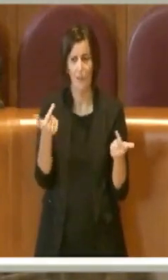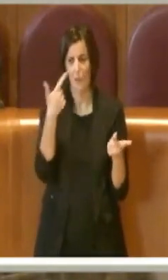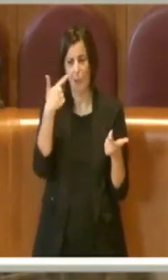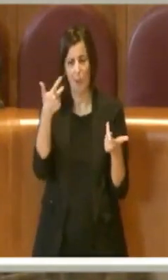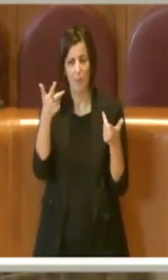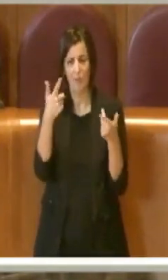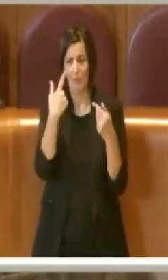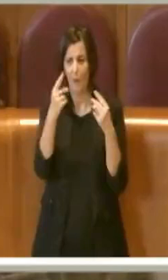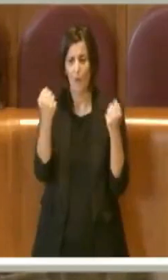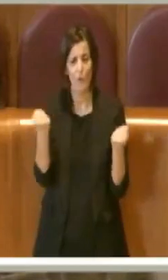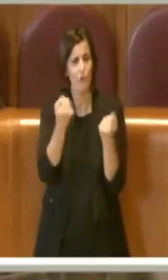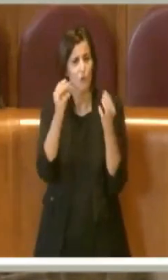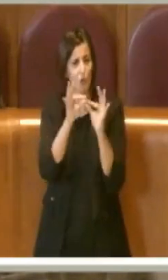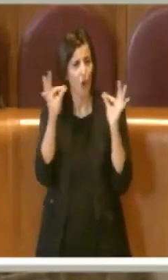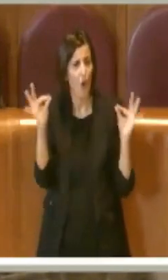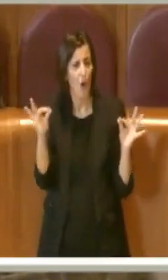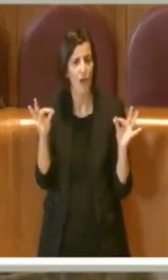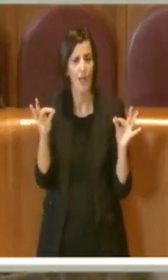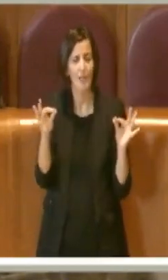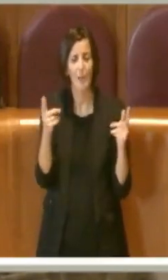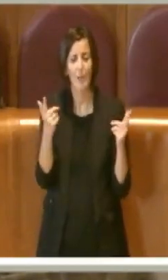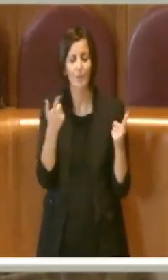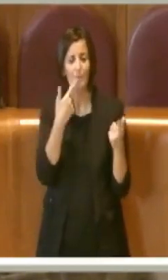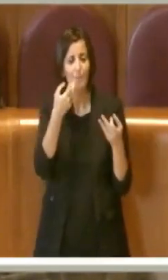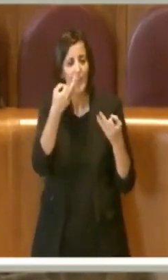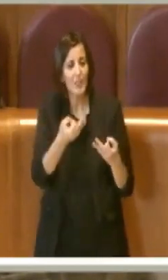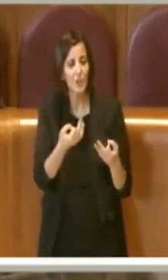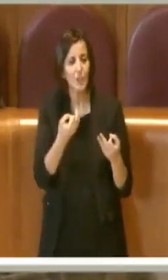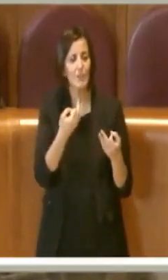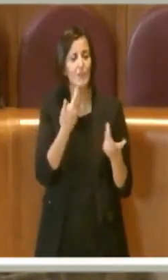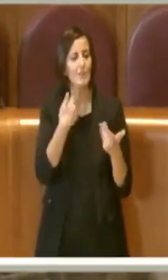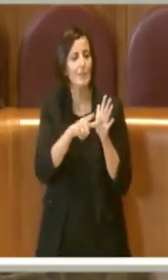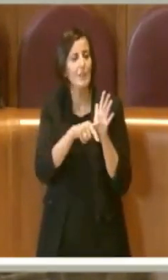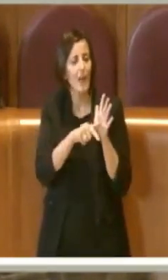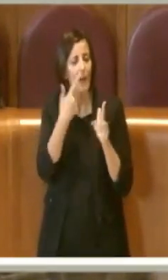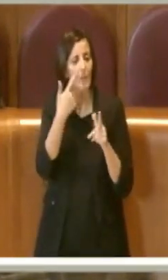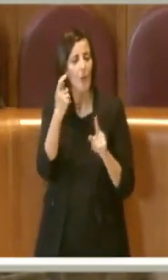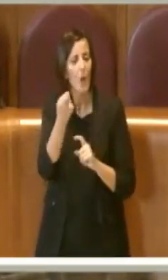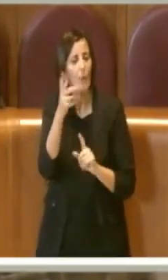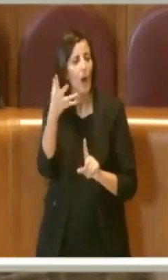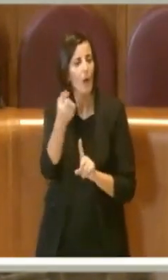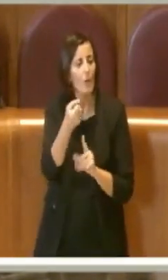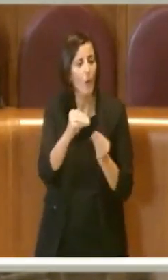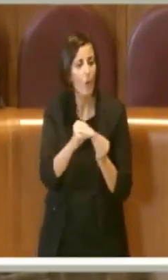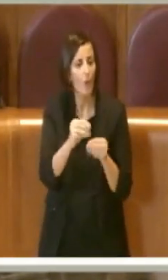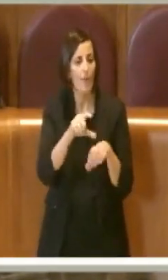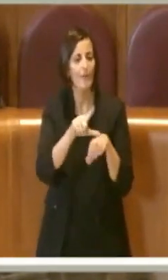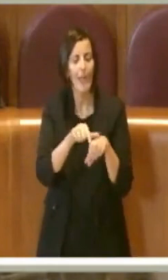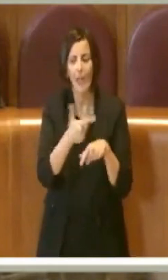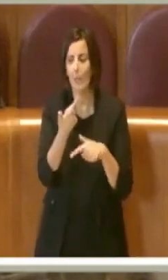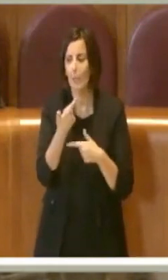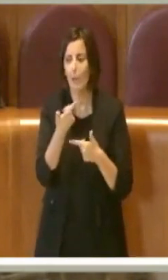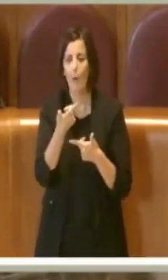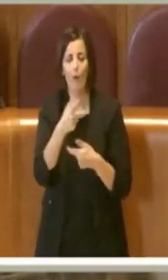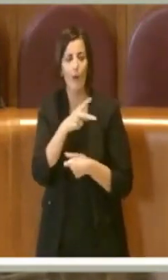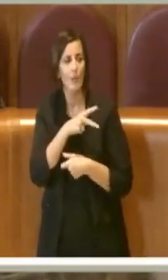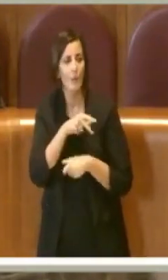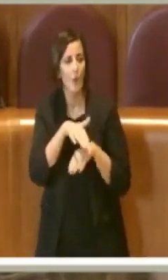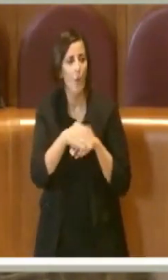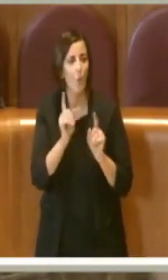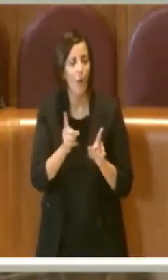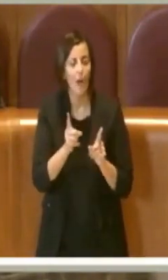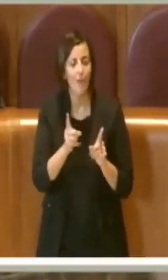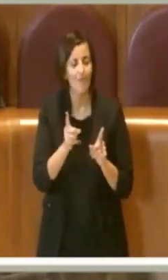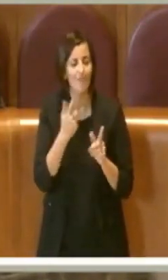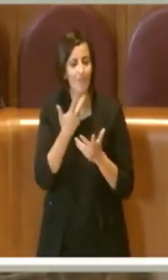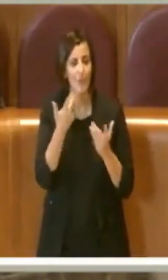slogan, non si precisa quando verranno raggiunti, in quanto tempo, con quale risorse. Dunque, una